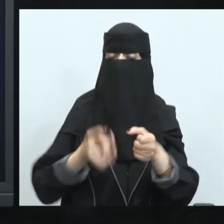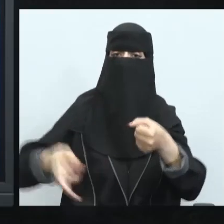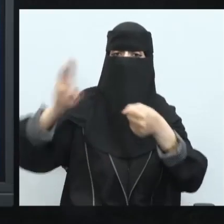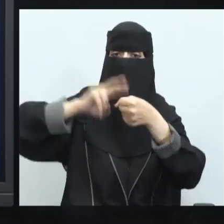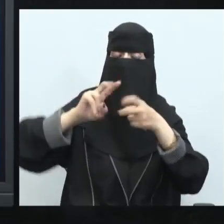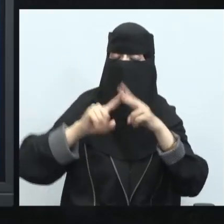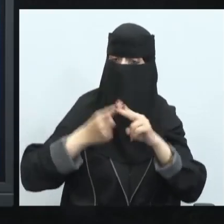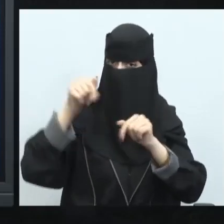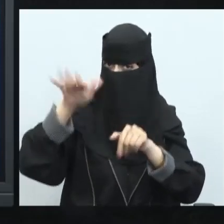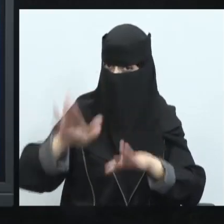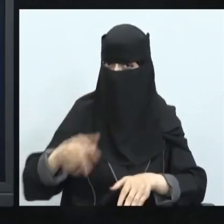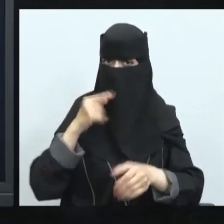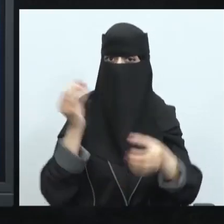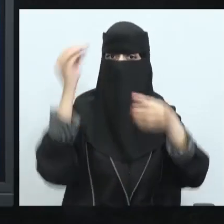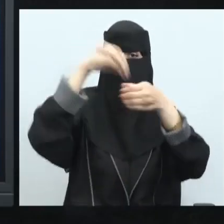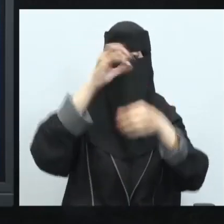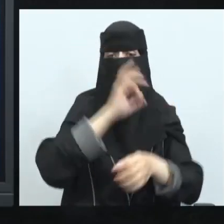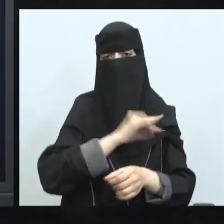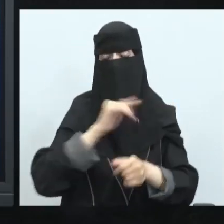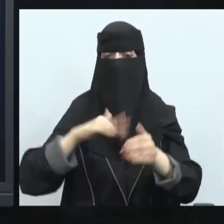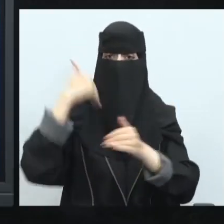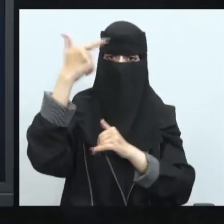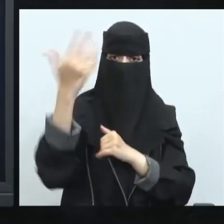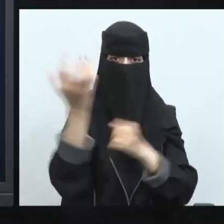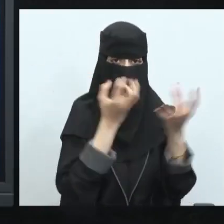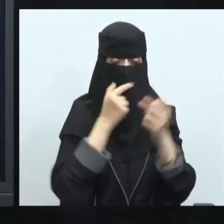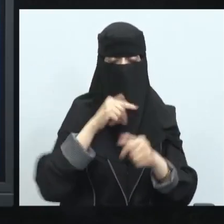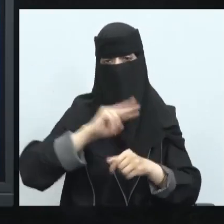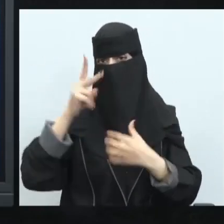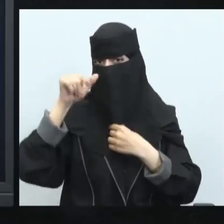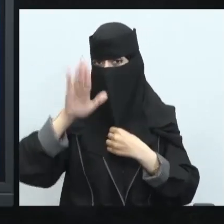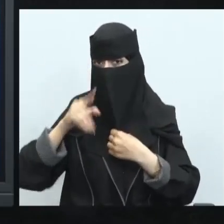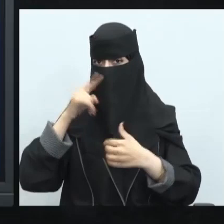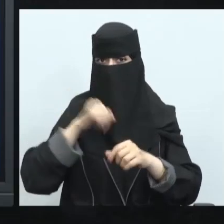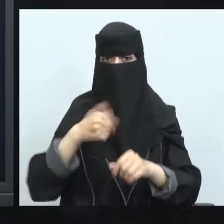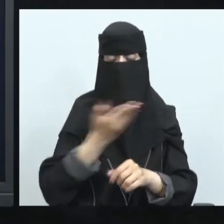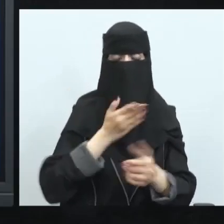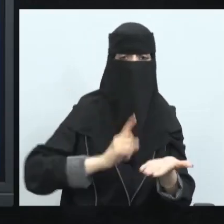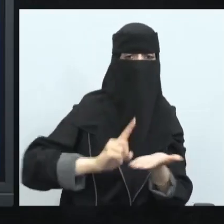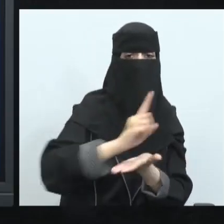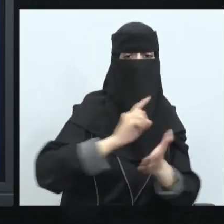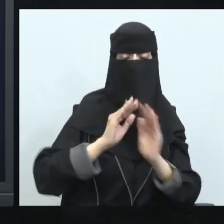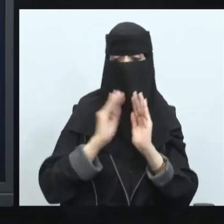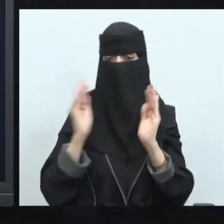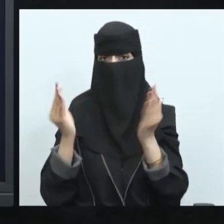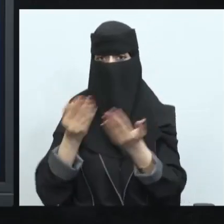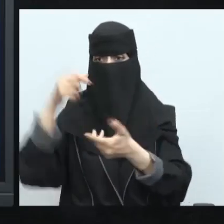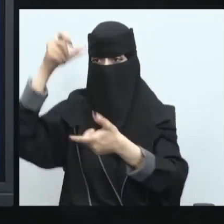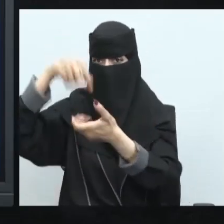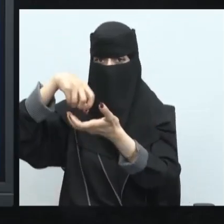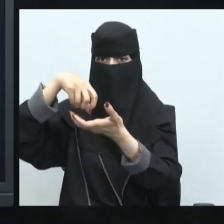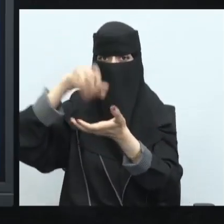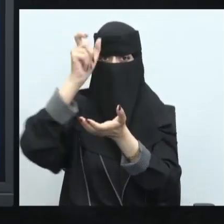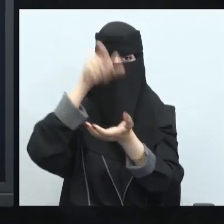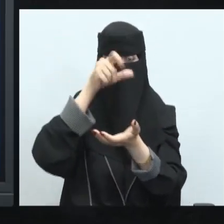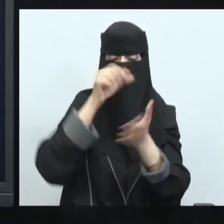تدوير لهذه النفايات ونستفيد منها في موارد أخرى وأيضا أن لا نؤثر على البيئة المحيطة وعلى السكان المحليين